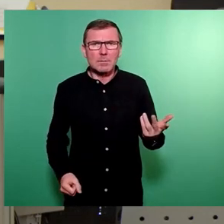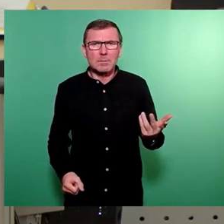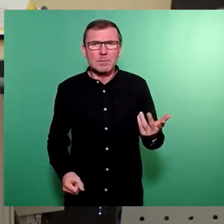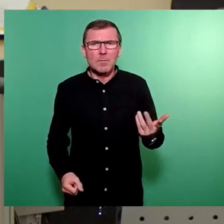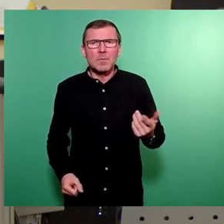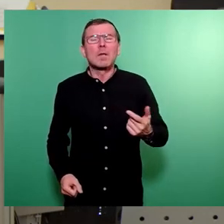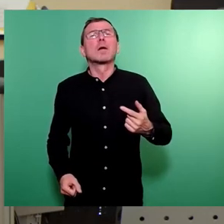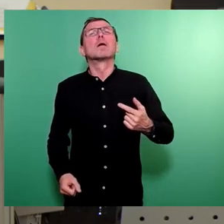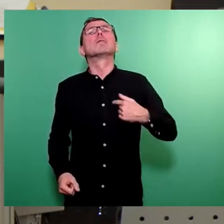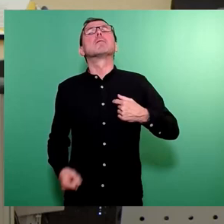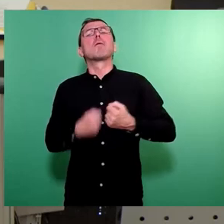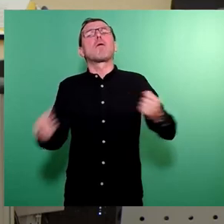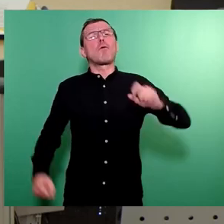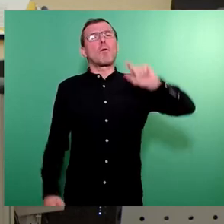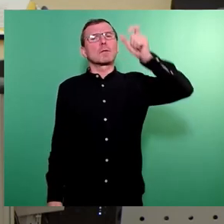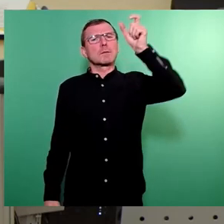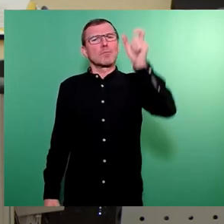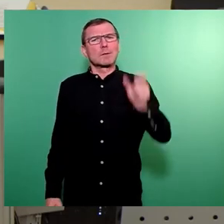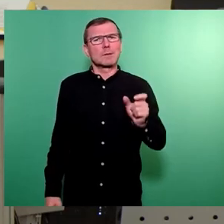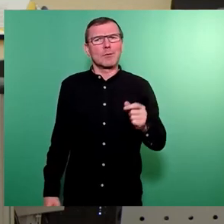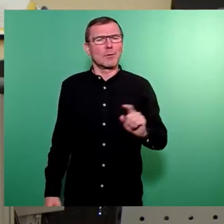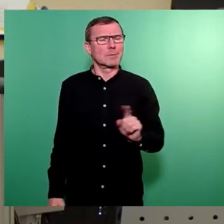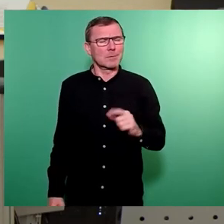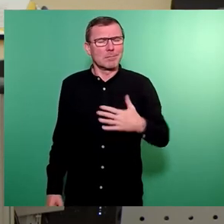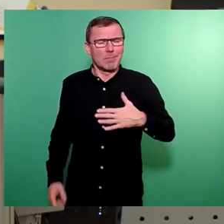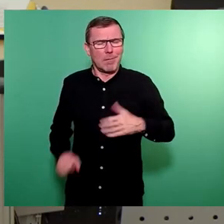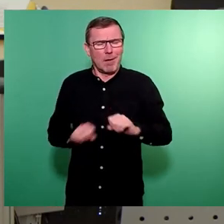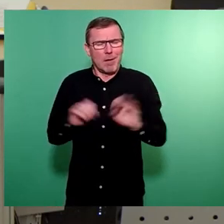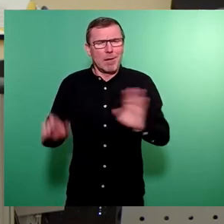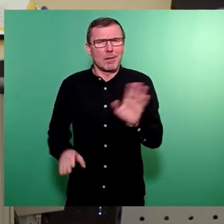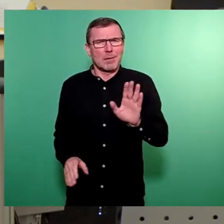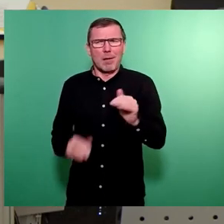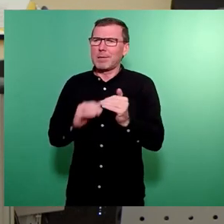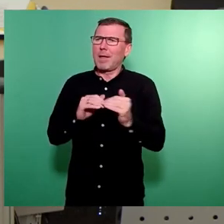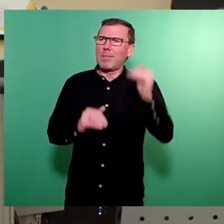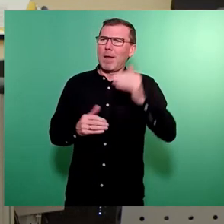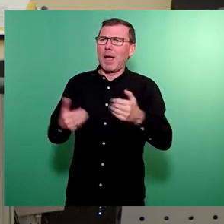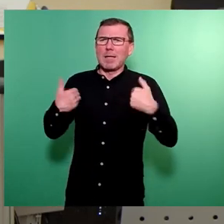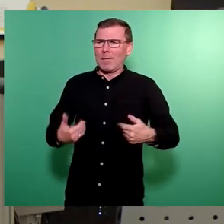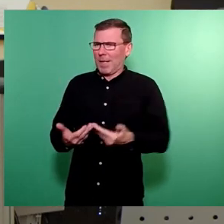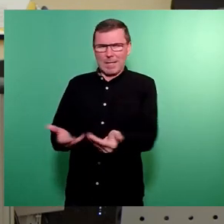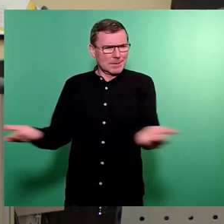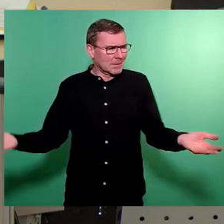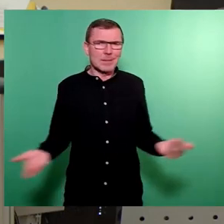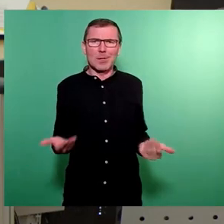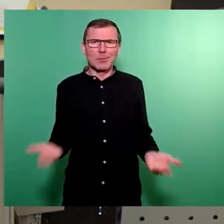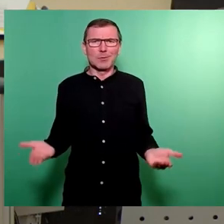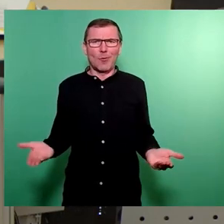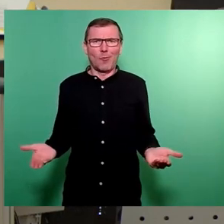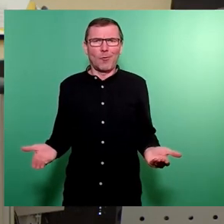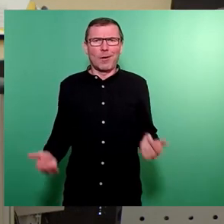großen Positionen gewesen. es ist uns völlig klar, wie die Mehrheitsverhältnisse sind. Und dass sie unsere